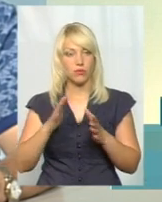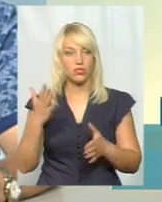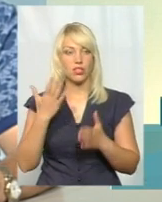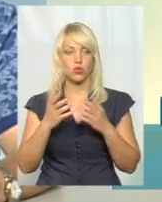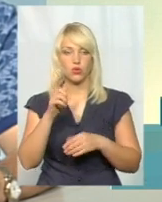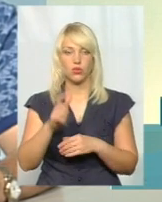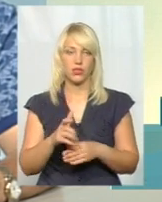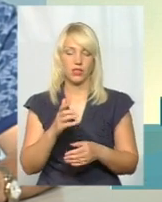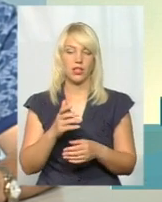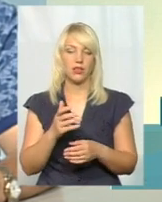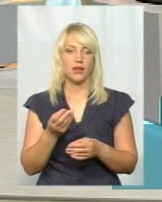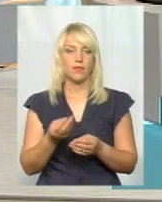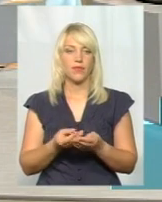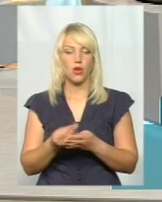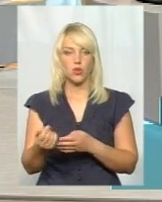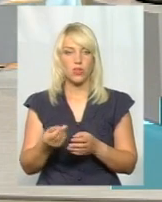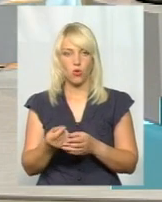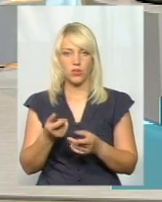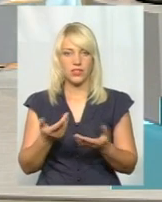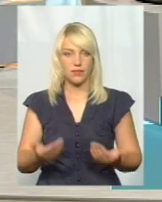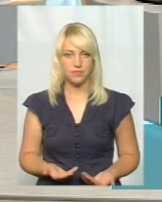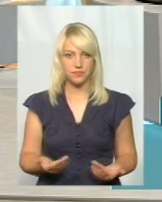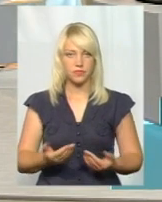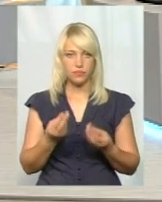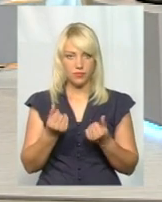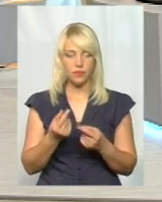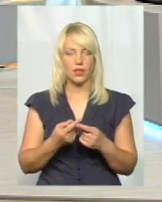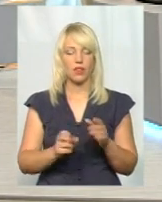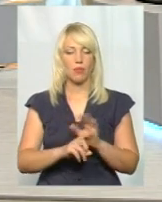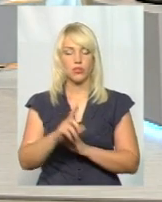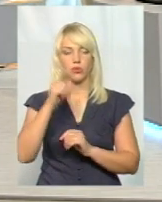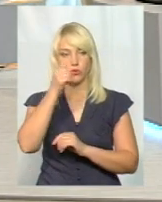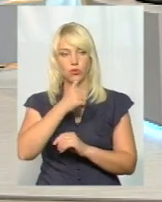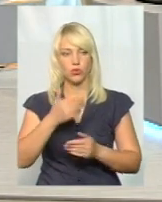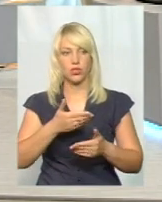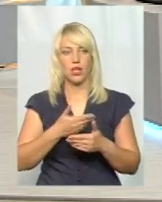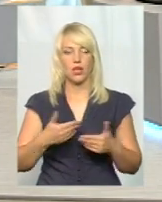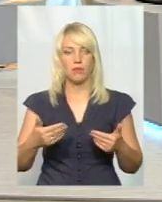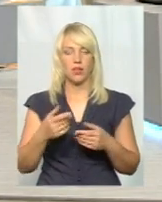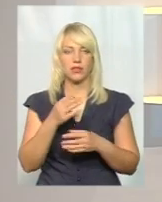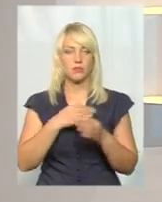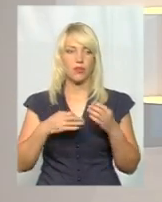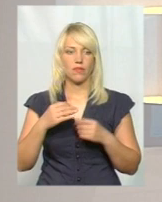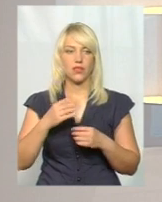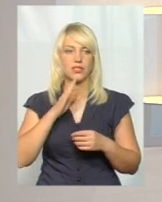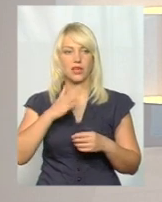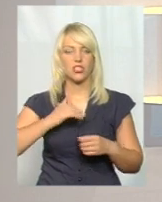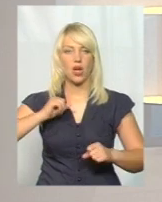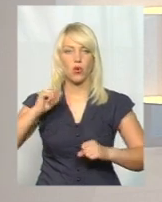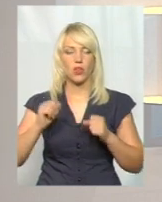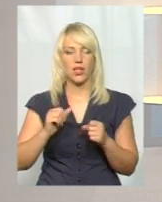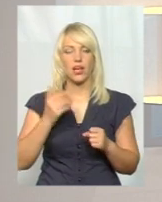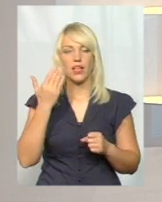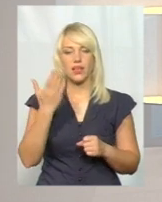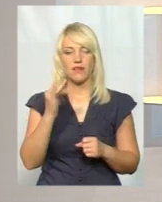готівкою. На початку року з вами, панове, обома, якраз і спілкувалася моя колега Юна Мітрашко. І ви,